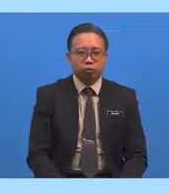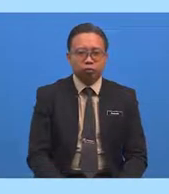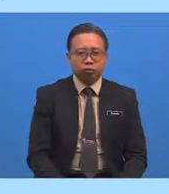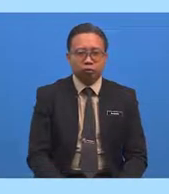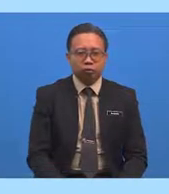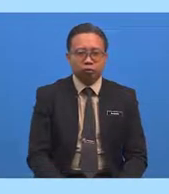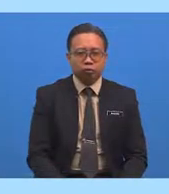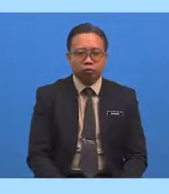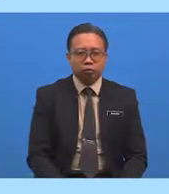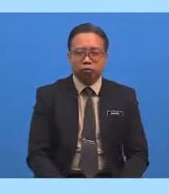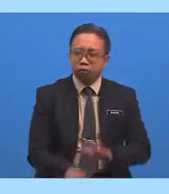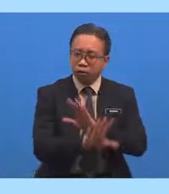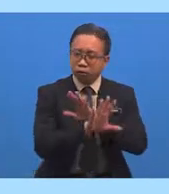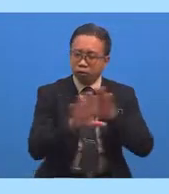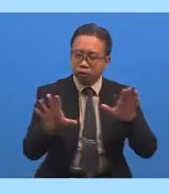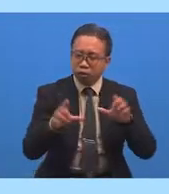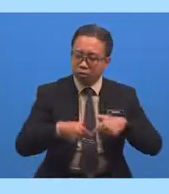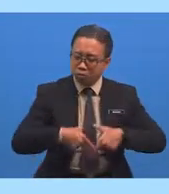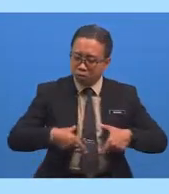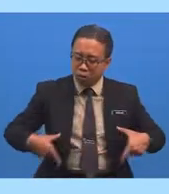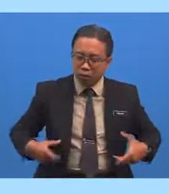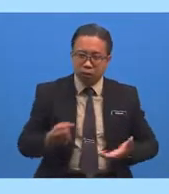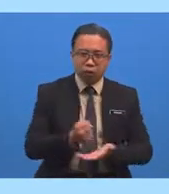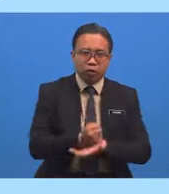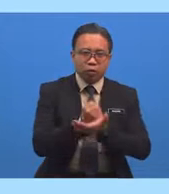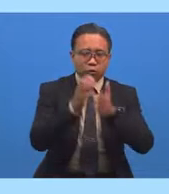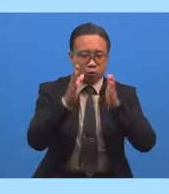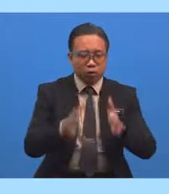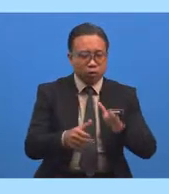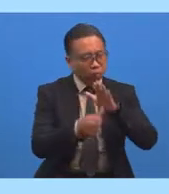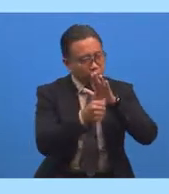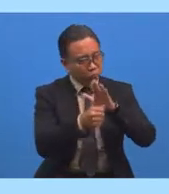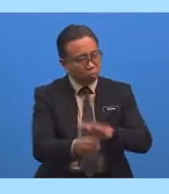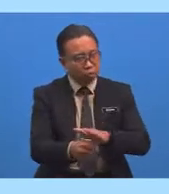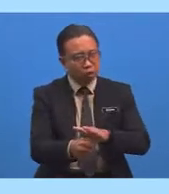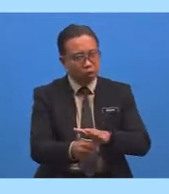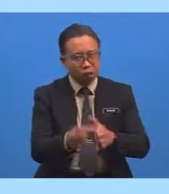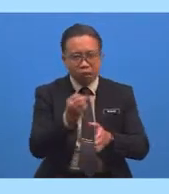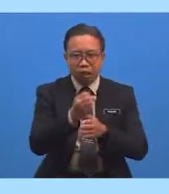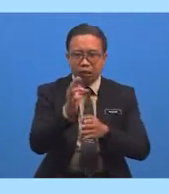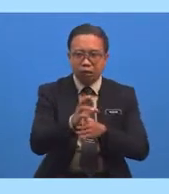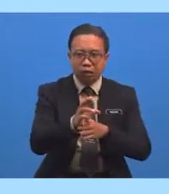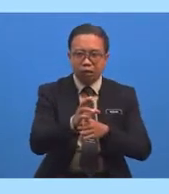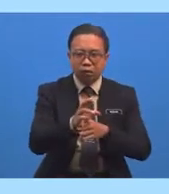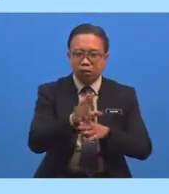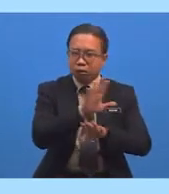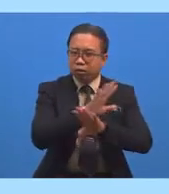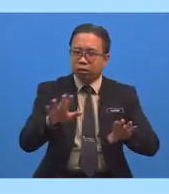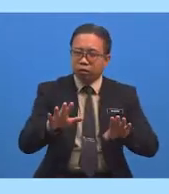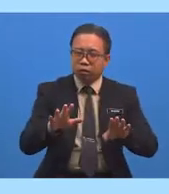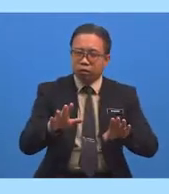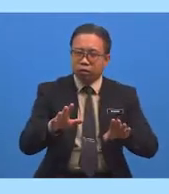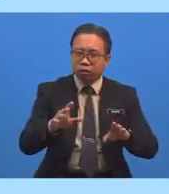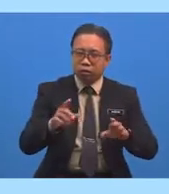Dan Tidak Berani Untuk Membantu Orang Yang Dizalimi Atau Tidak Menghalang